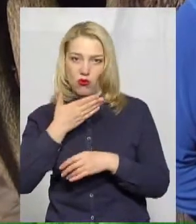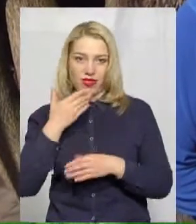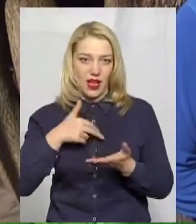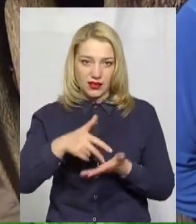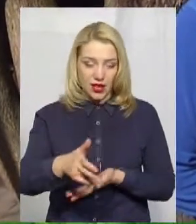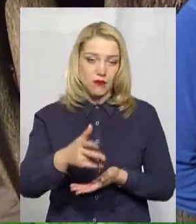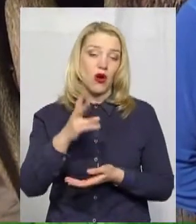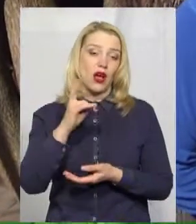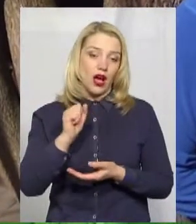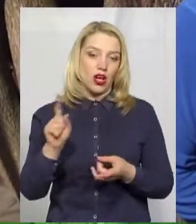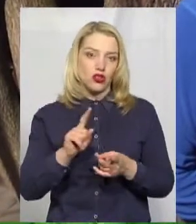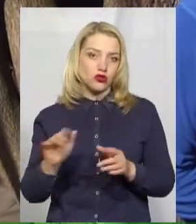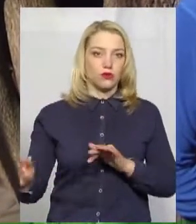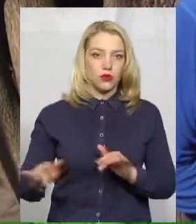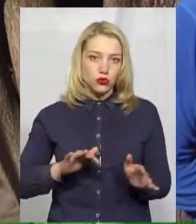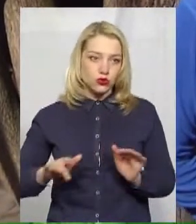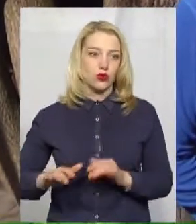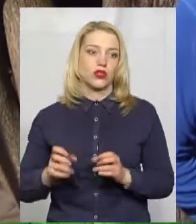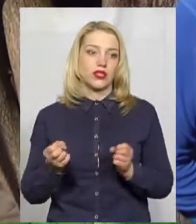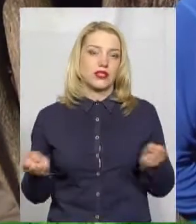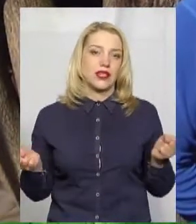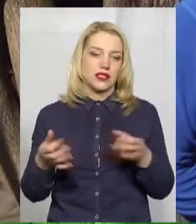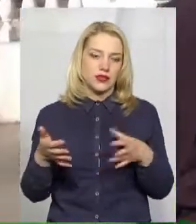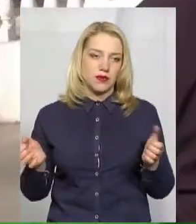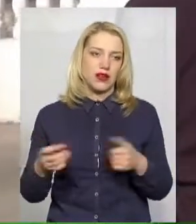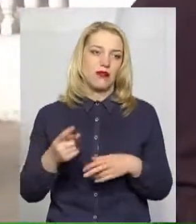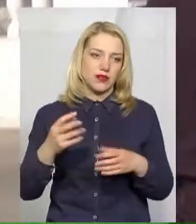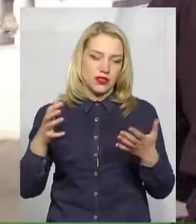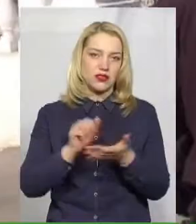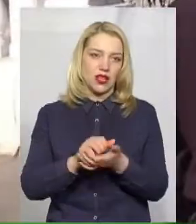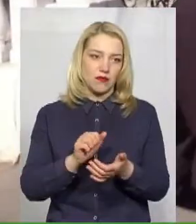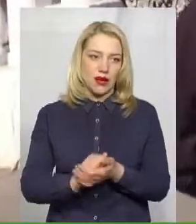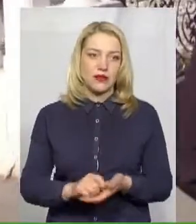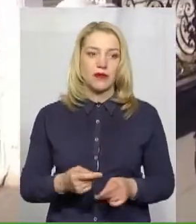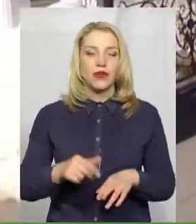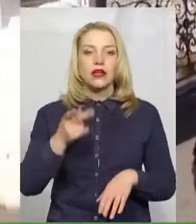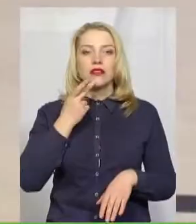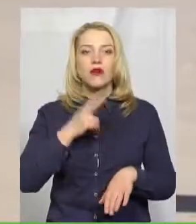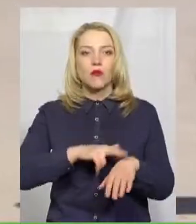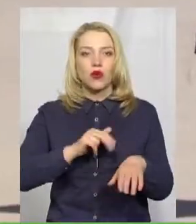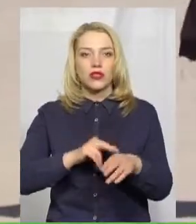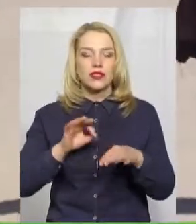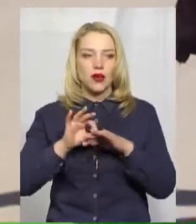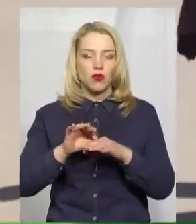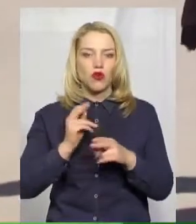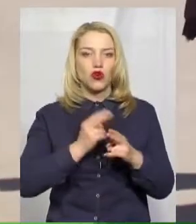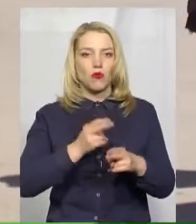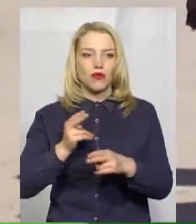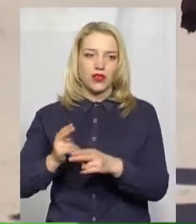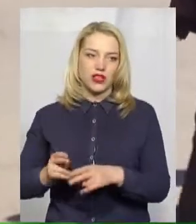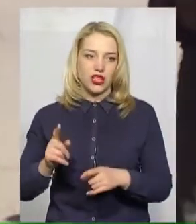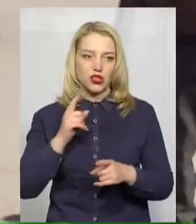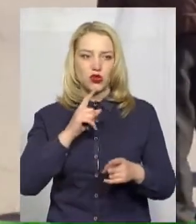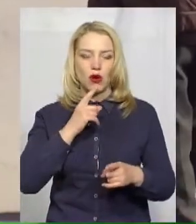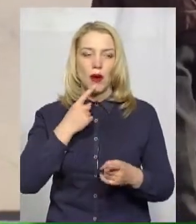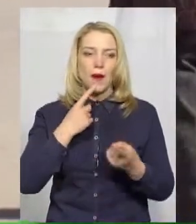розрухатися, збираємося по одиночці і займаємося. Зазвичай поліція проводить профілактичну бесіду, каже інспектор Ротин номер